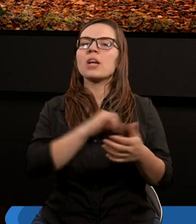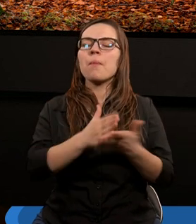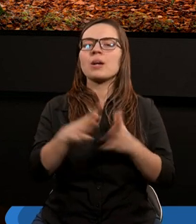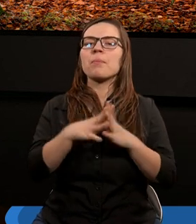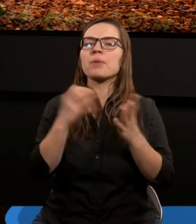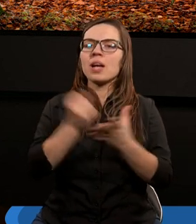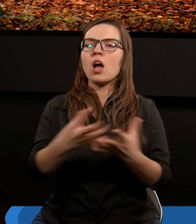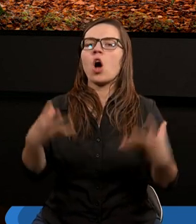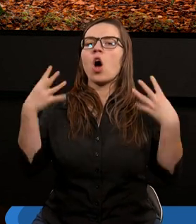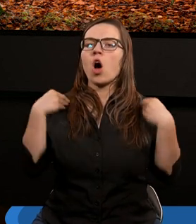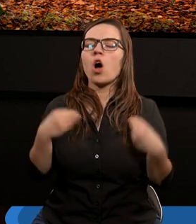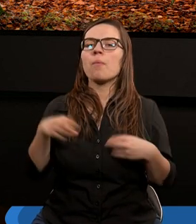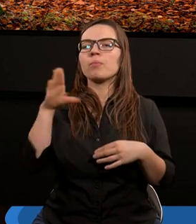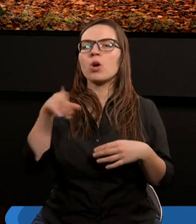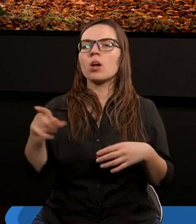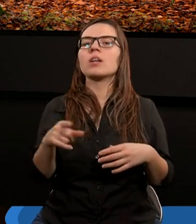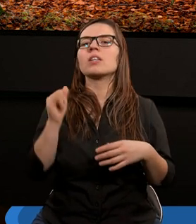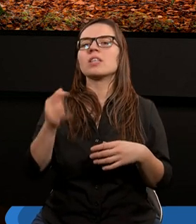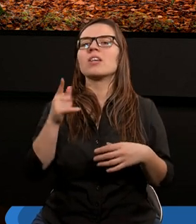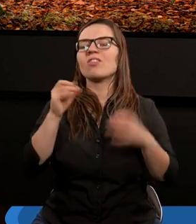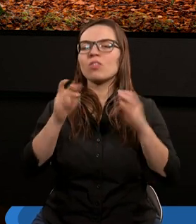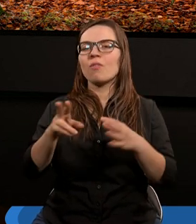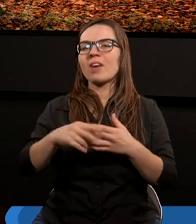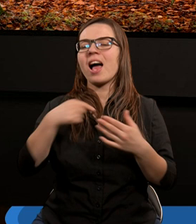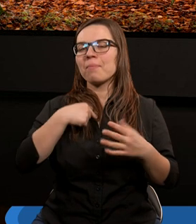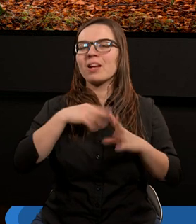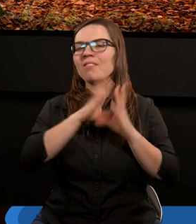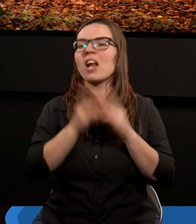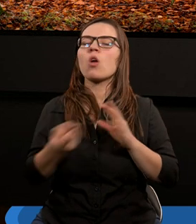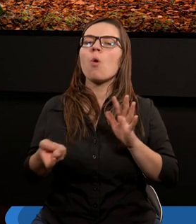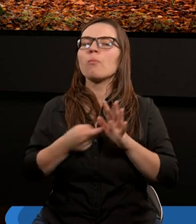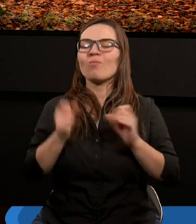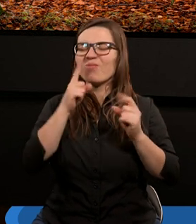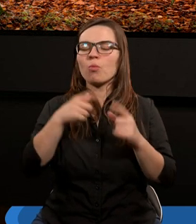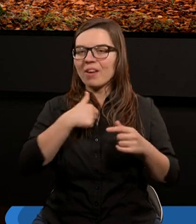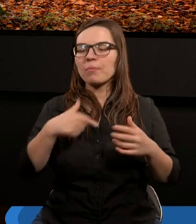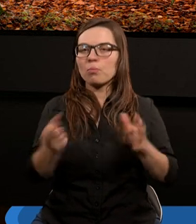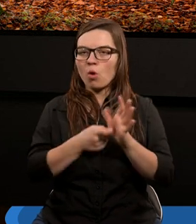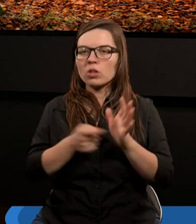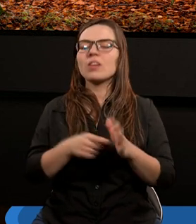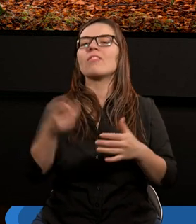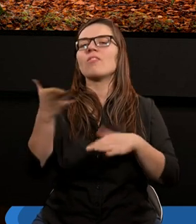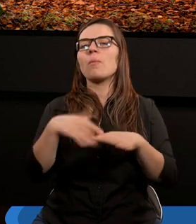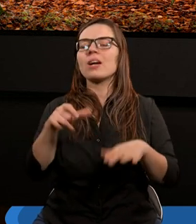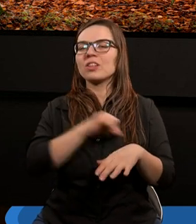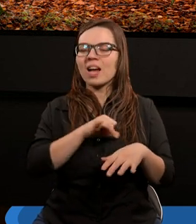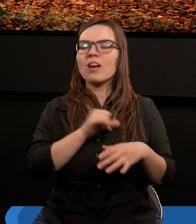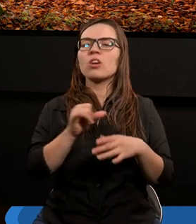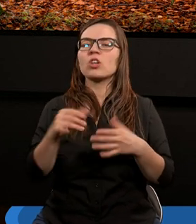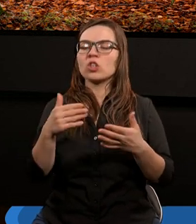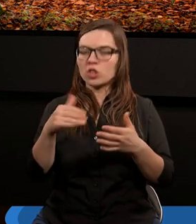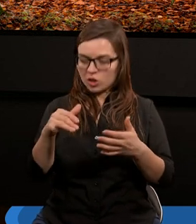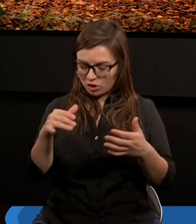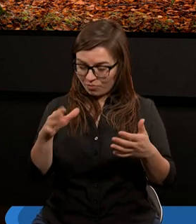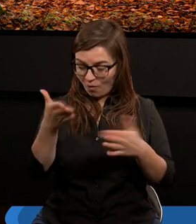przykazanie otrzymał bodziec i wzbudził we mnie wszelką porządliwość, bo bez zakonu grzech jest martwy.